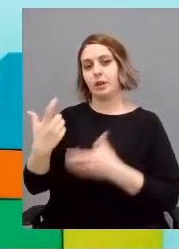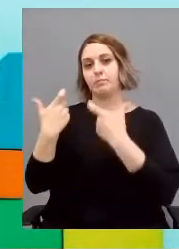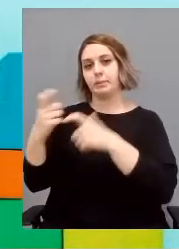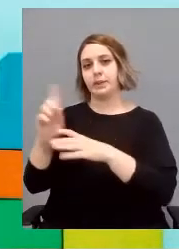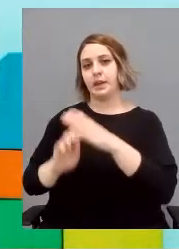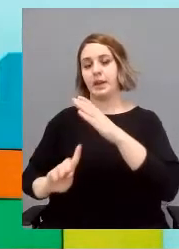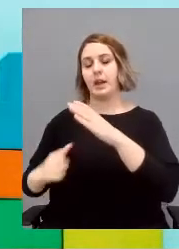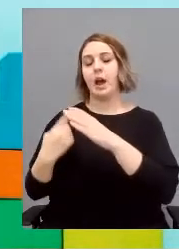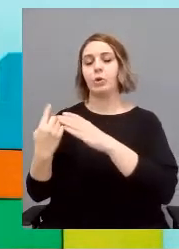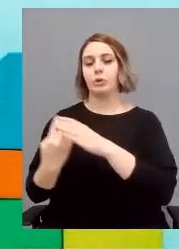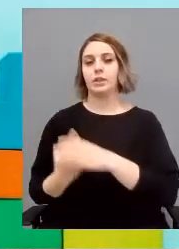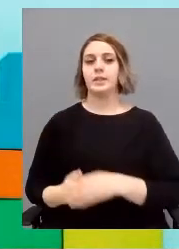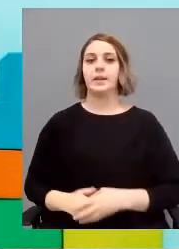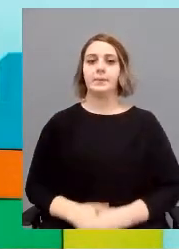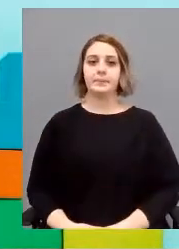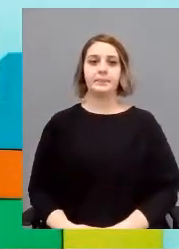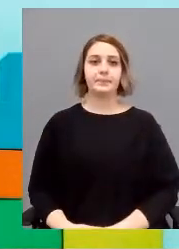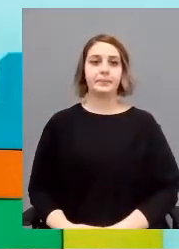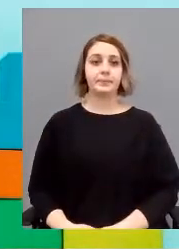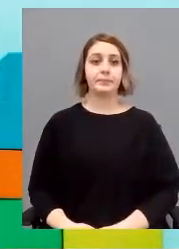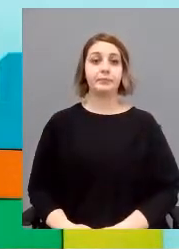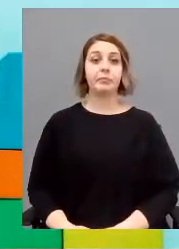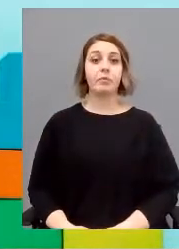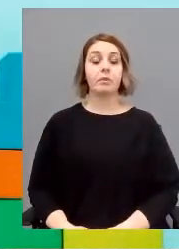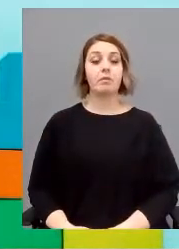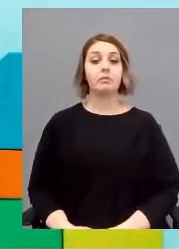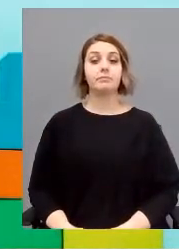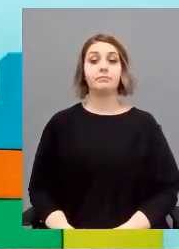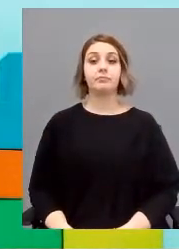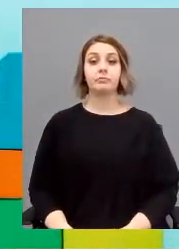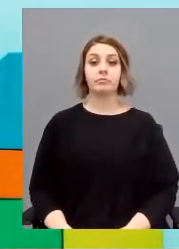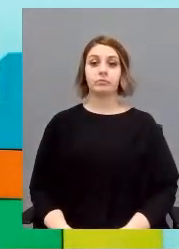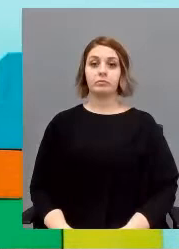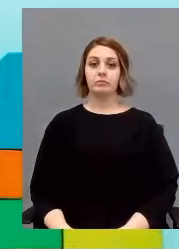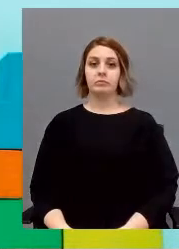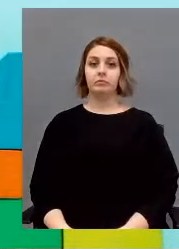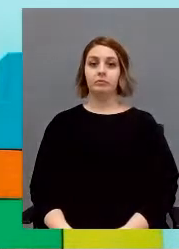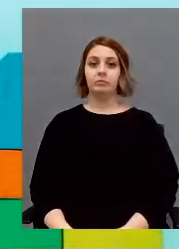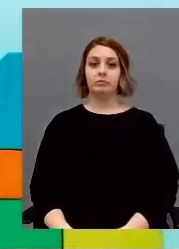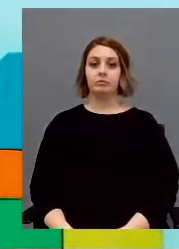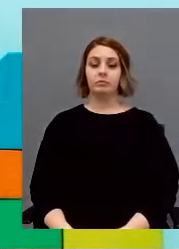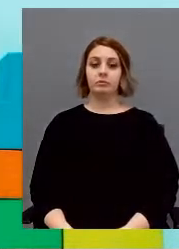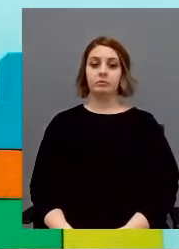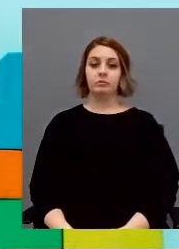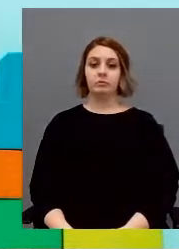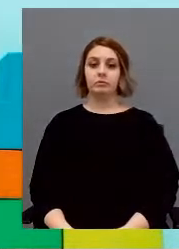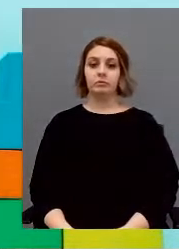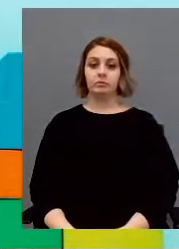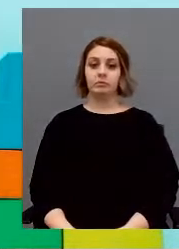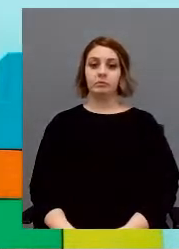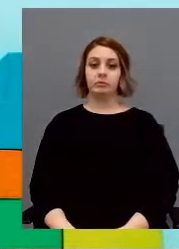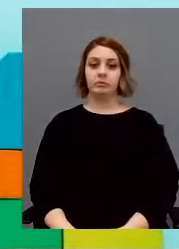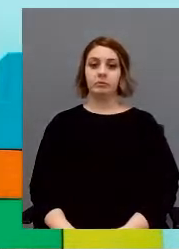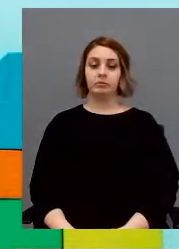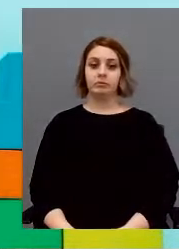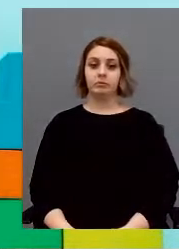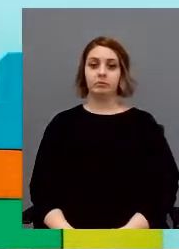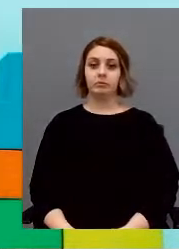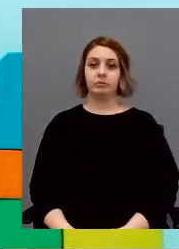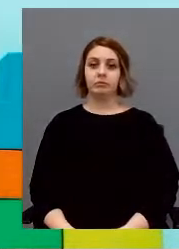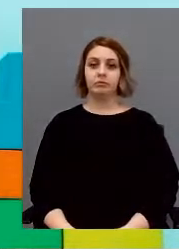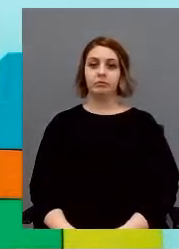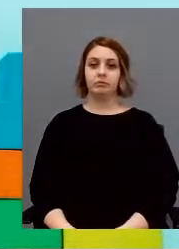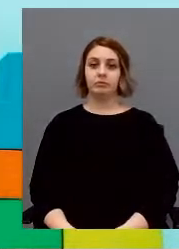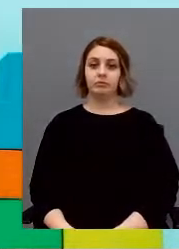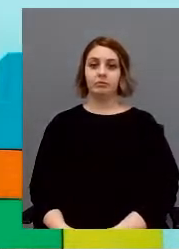Ecco, questo è un esempio di un programma giornaliero che noi compiliamo e che